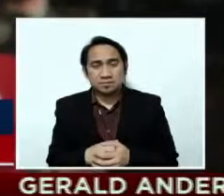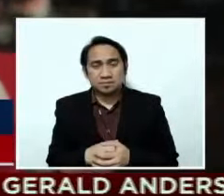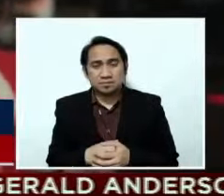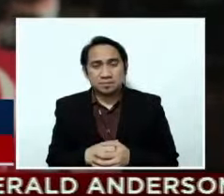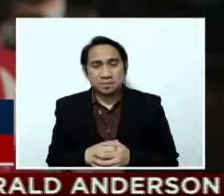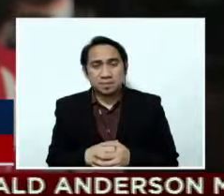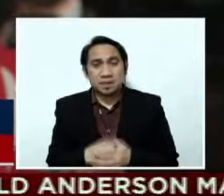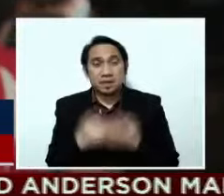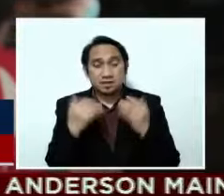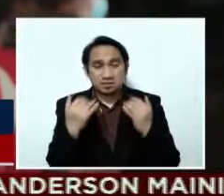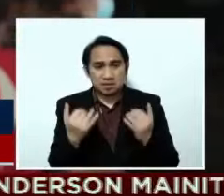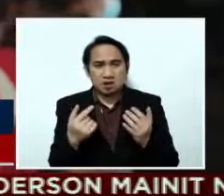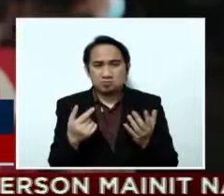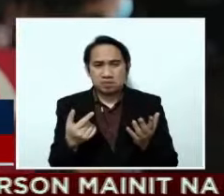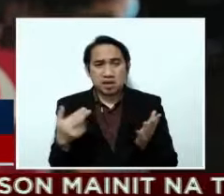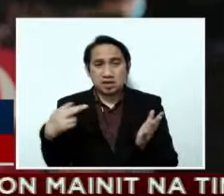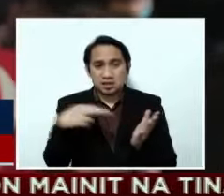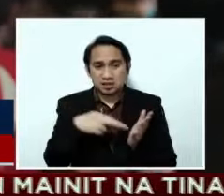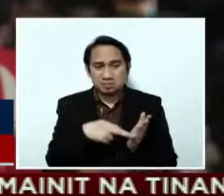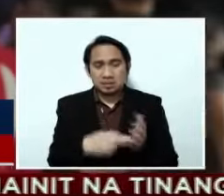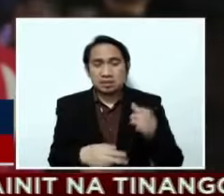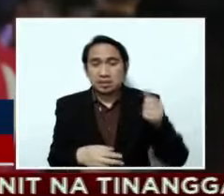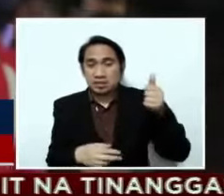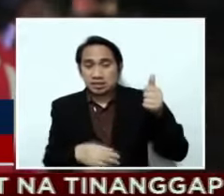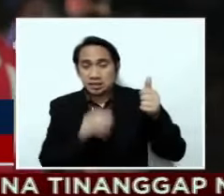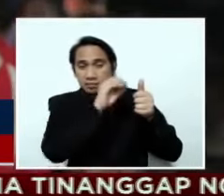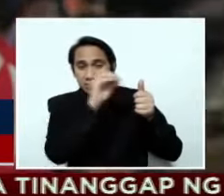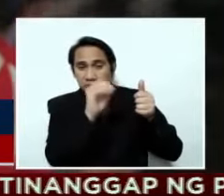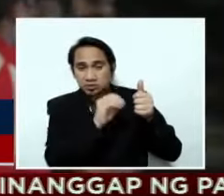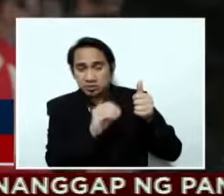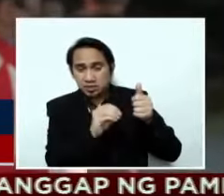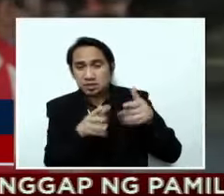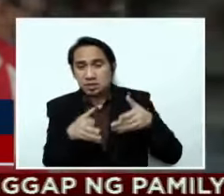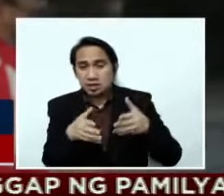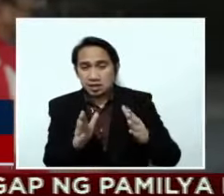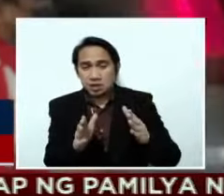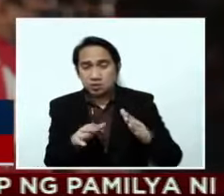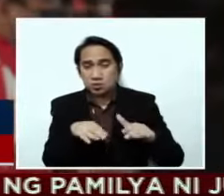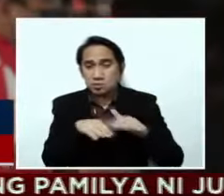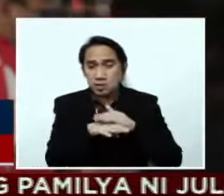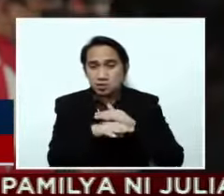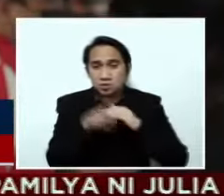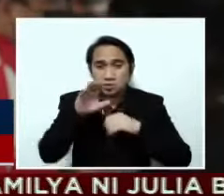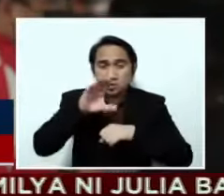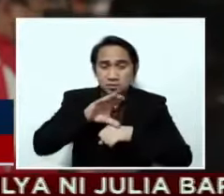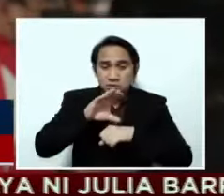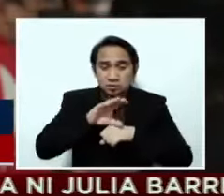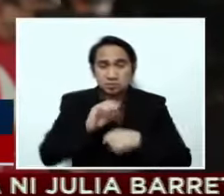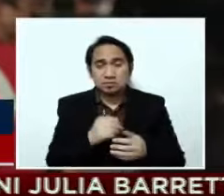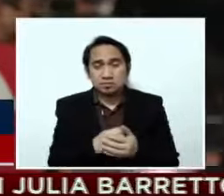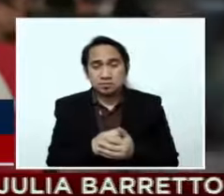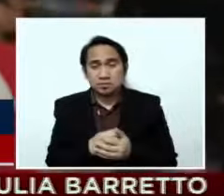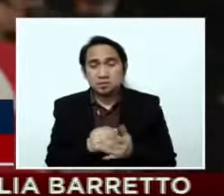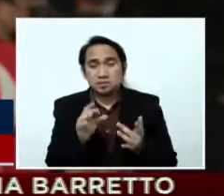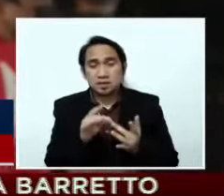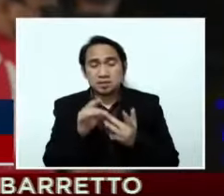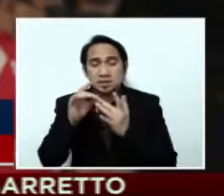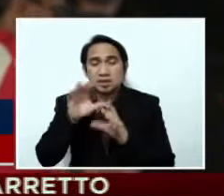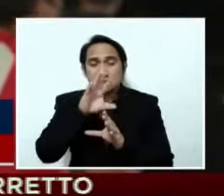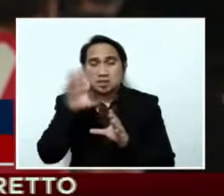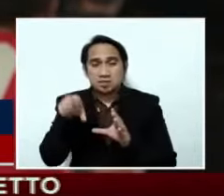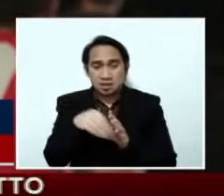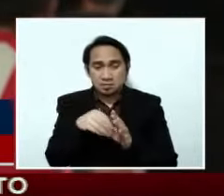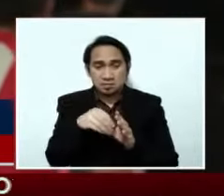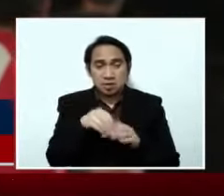Kabayan, ulitin ko lang na 10% ang pinapayagan na pumasok sa simbahan sa mga sapop ng Arcteuses of